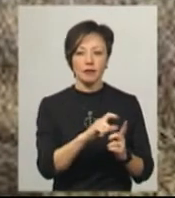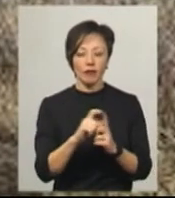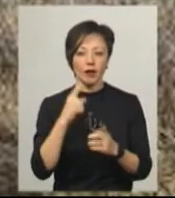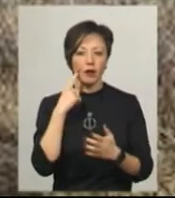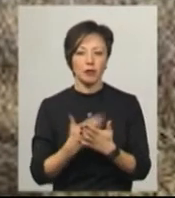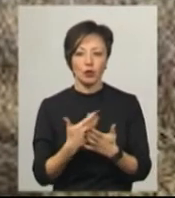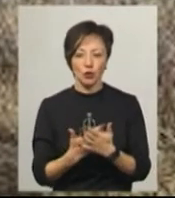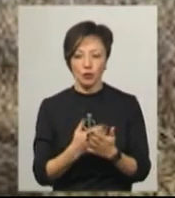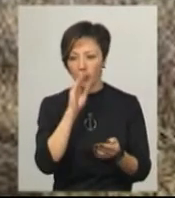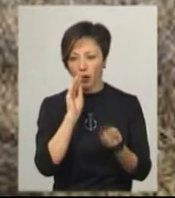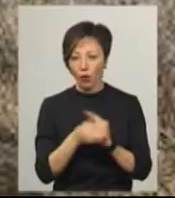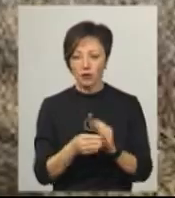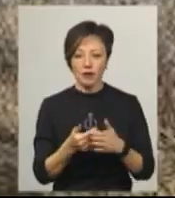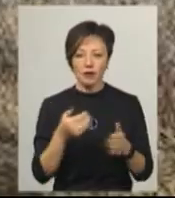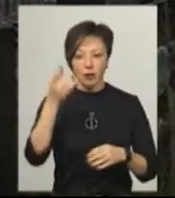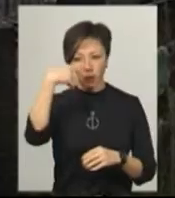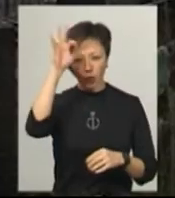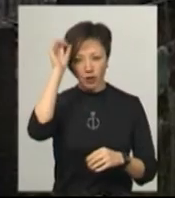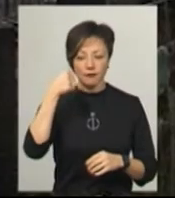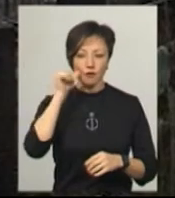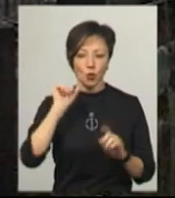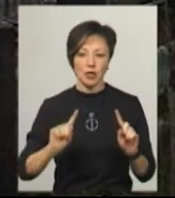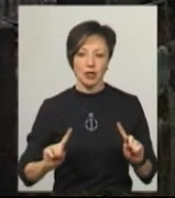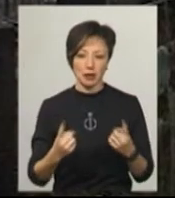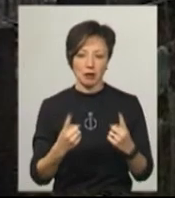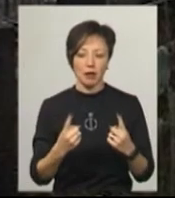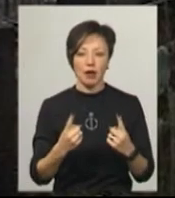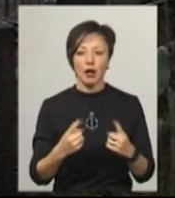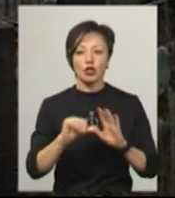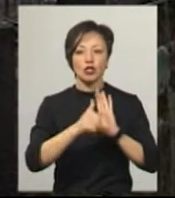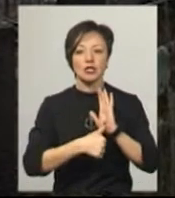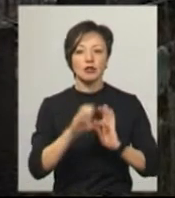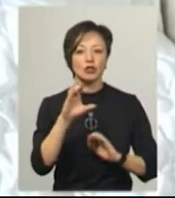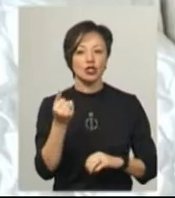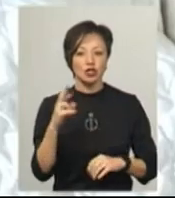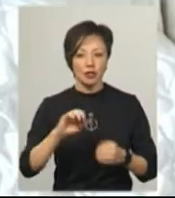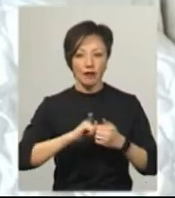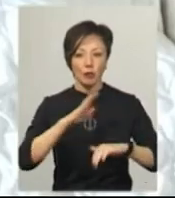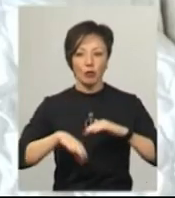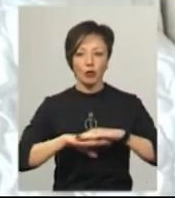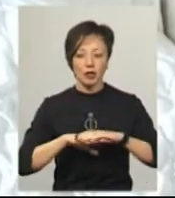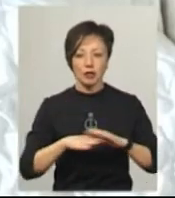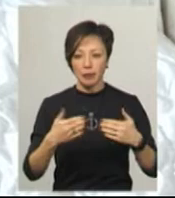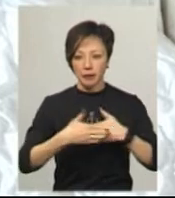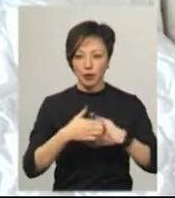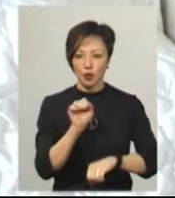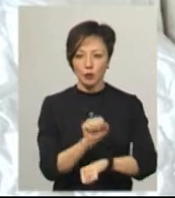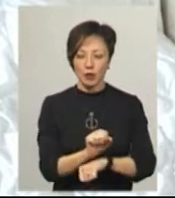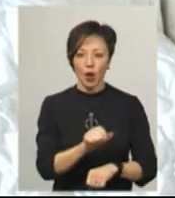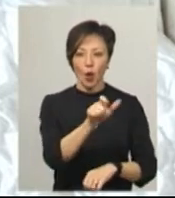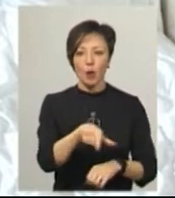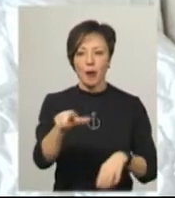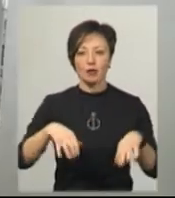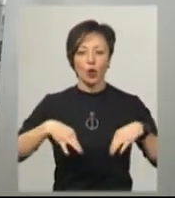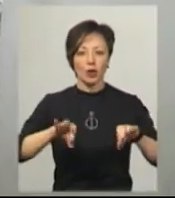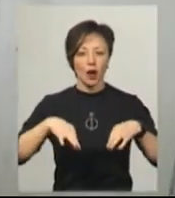підозрюваний переховувався від поліції та вчора його затримали. Нагадаю, 16 січня в Кам'янці-Подільському неподалік зупинки громадського